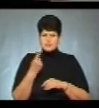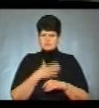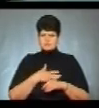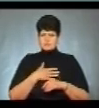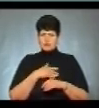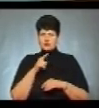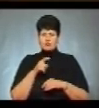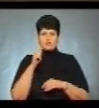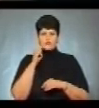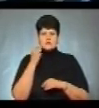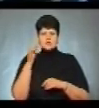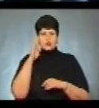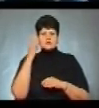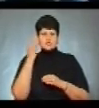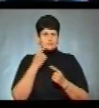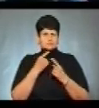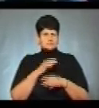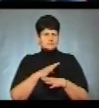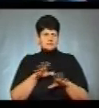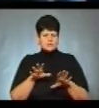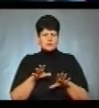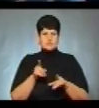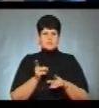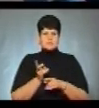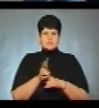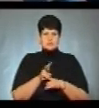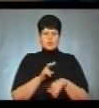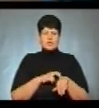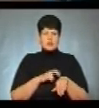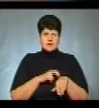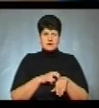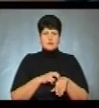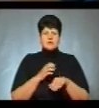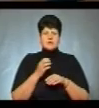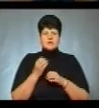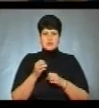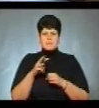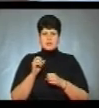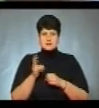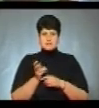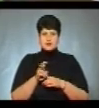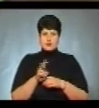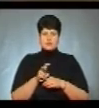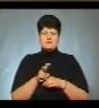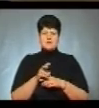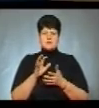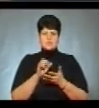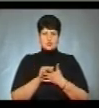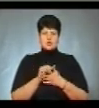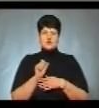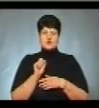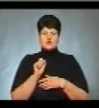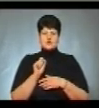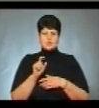у тому віці хлопчик ще не розмовляв. Тоді жінка звернулася з сином до лікарів, і ще Максим почав відвідувати терапевтичні заняття у «Золотому